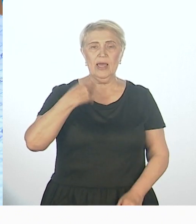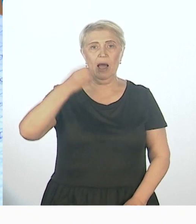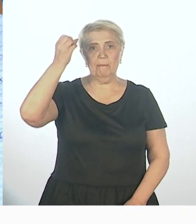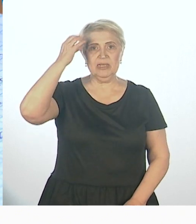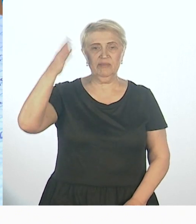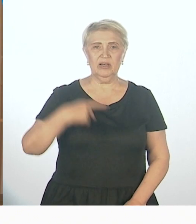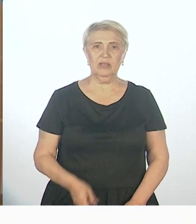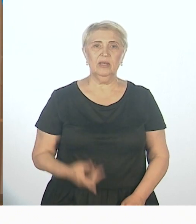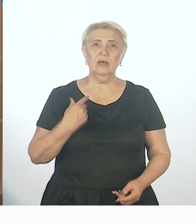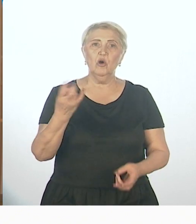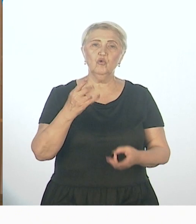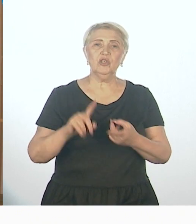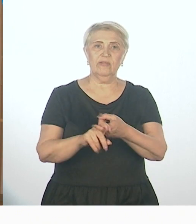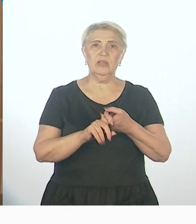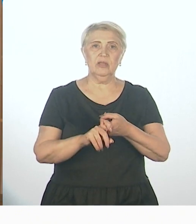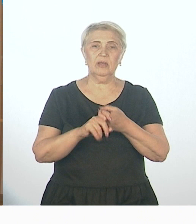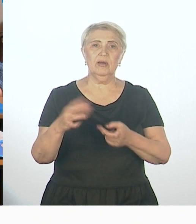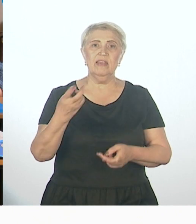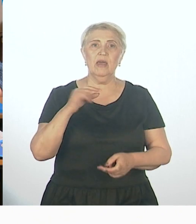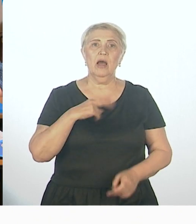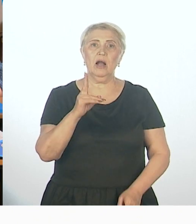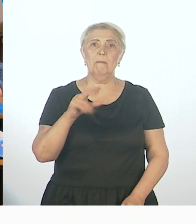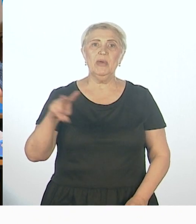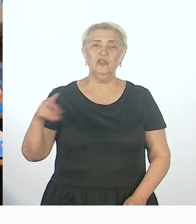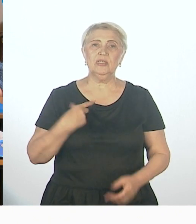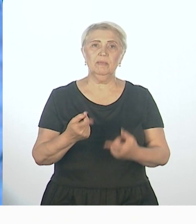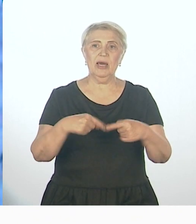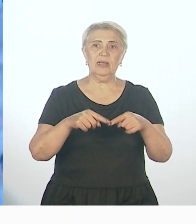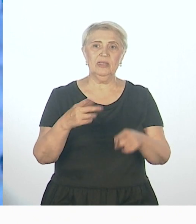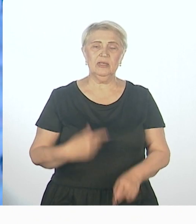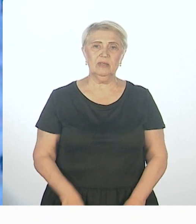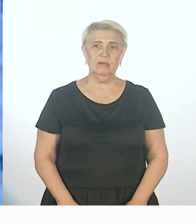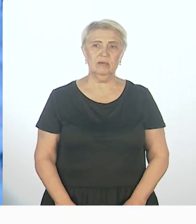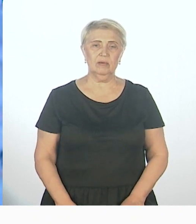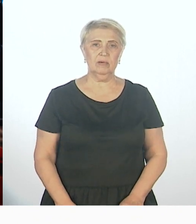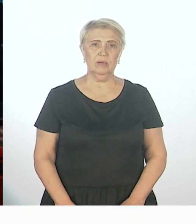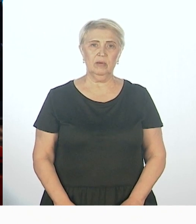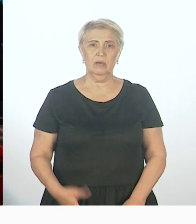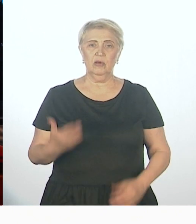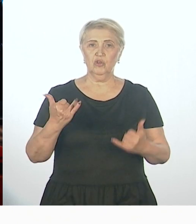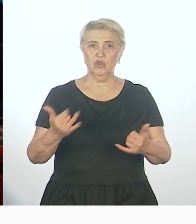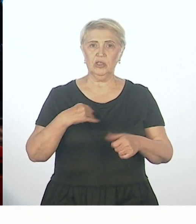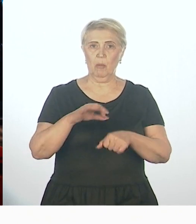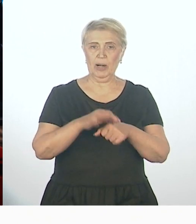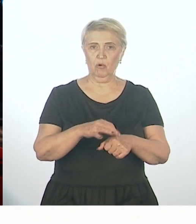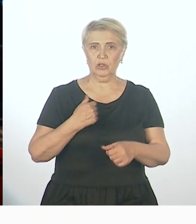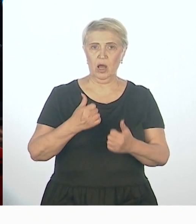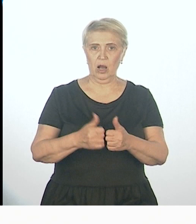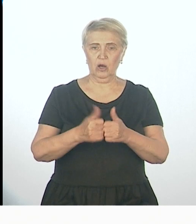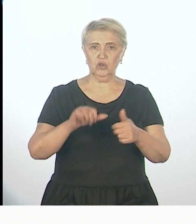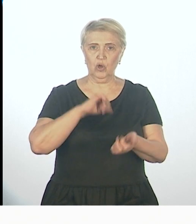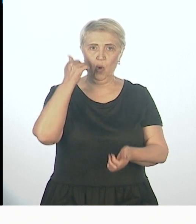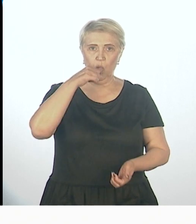естественно, взаимодействие с некоммерческими организациями. Слушайте, ну у нас же при этом проходят каждый год